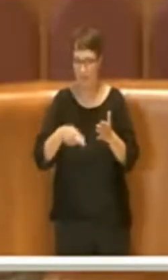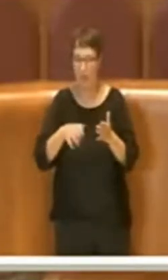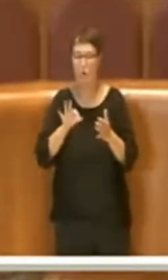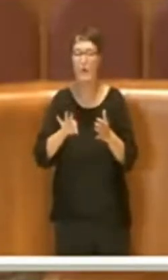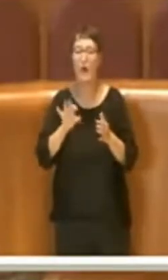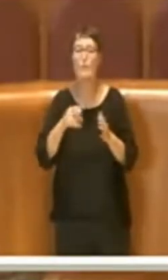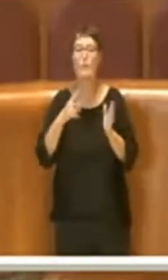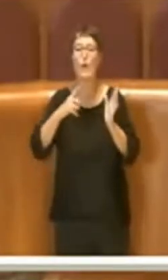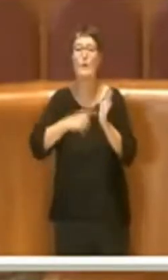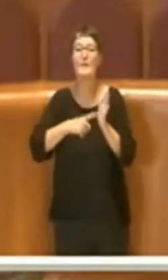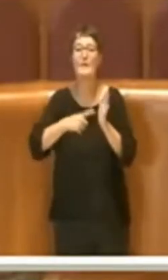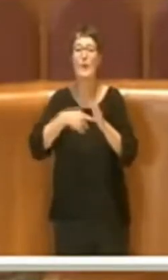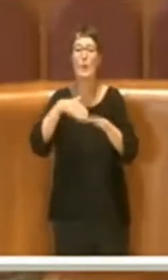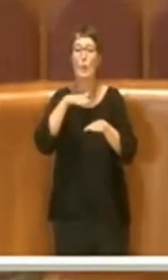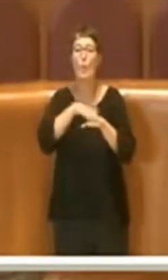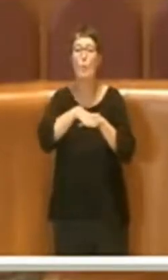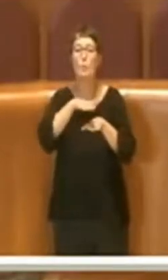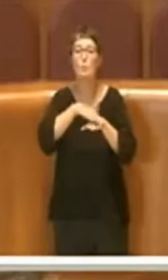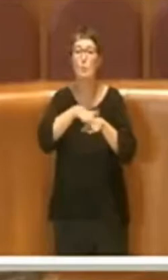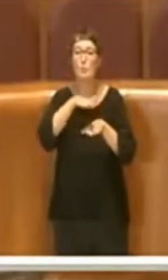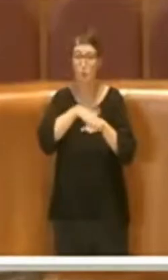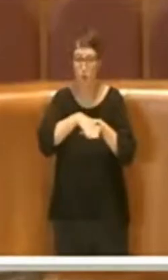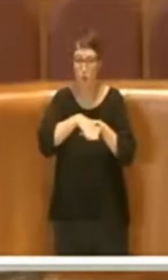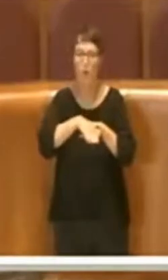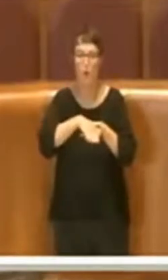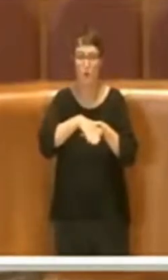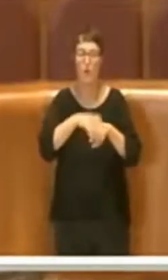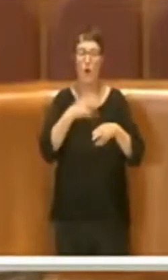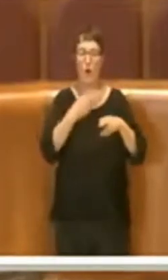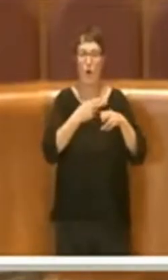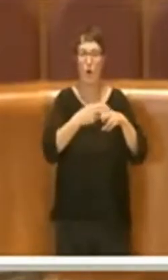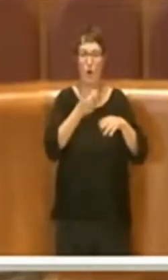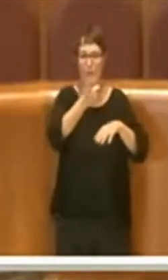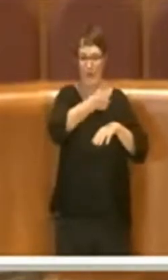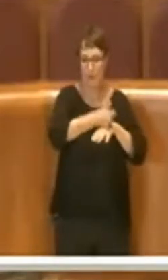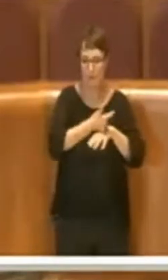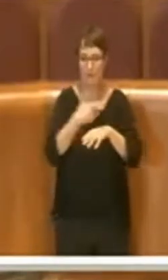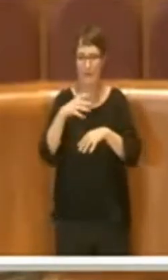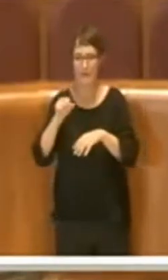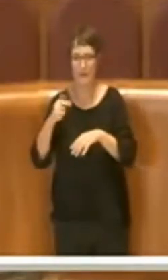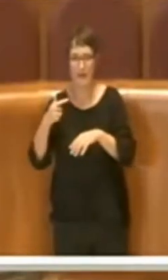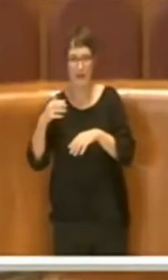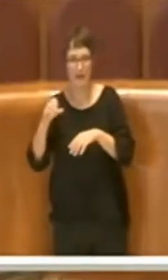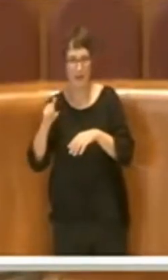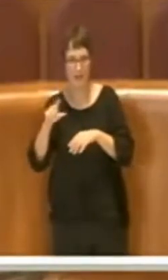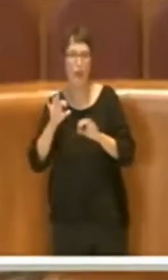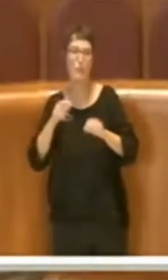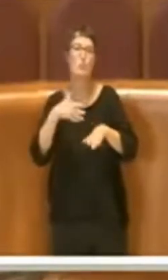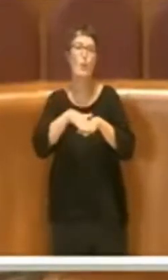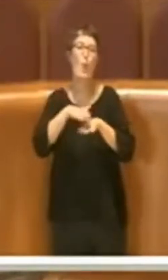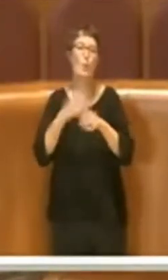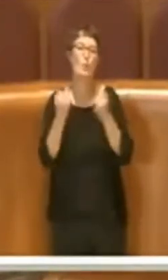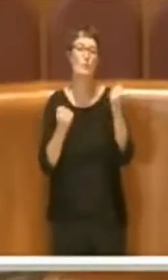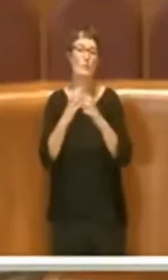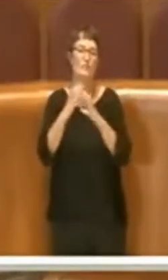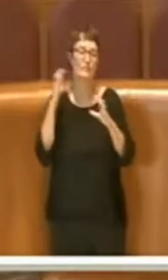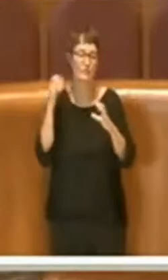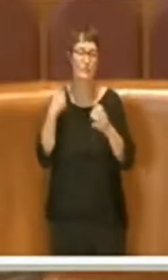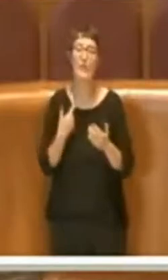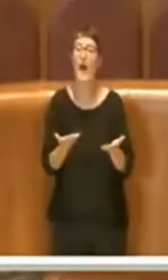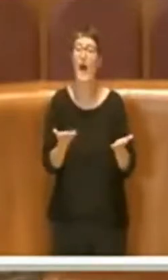per gli autobus acquistati attraverso piattaforma Consip circa